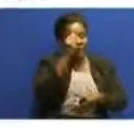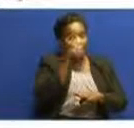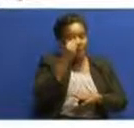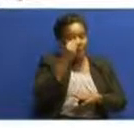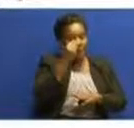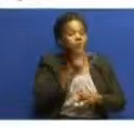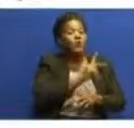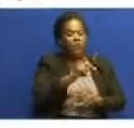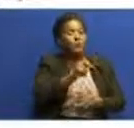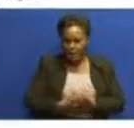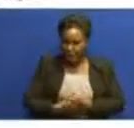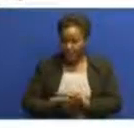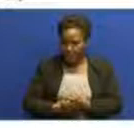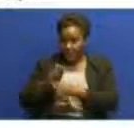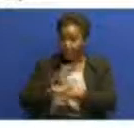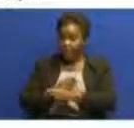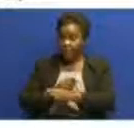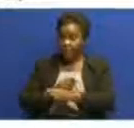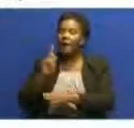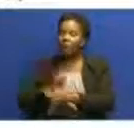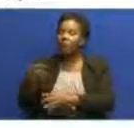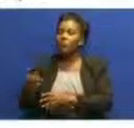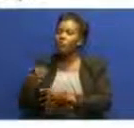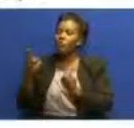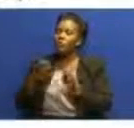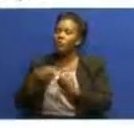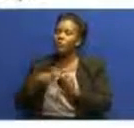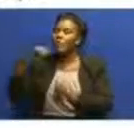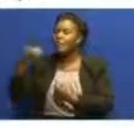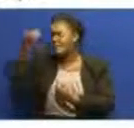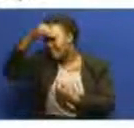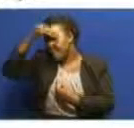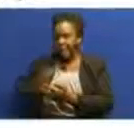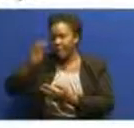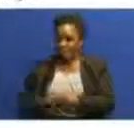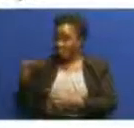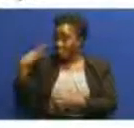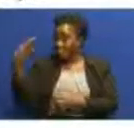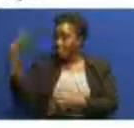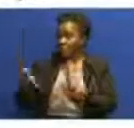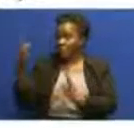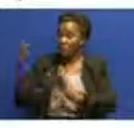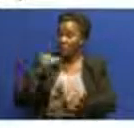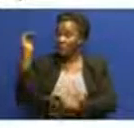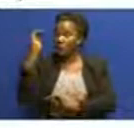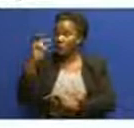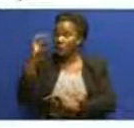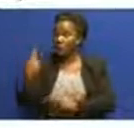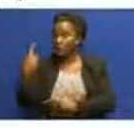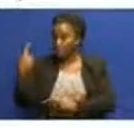utewuzi wa Dr. Cyprian Mpemba. Uteuzi huo avionguzi hao umeanza januari 21 mwaka huu.